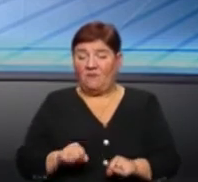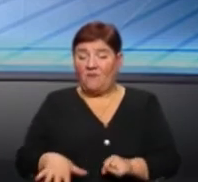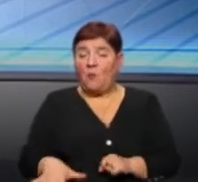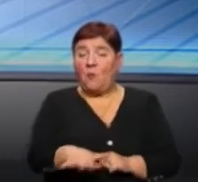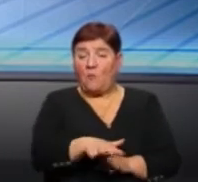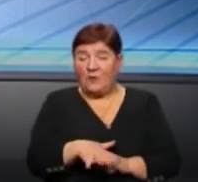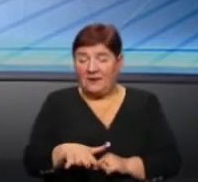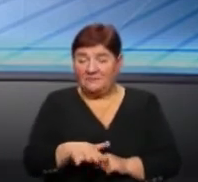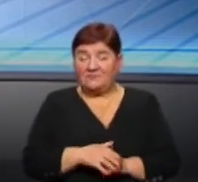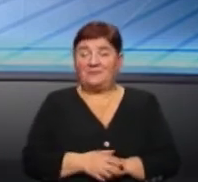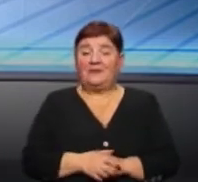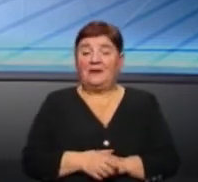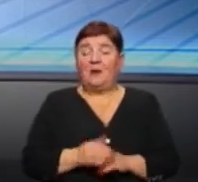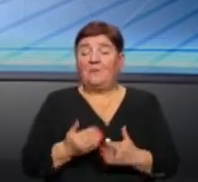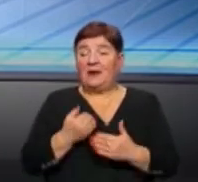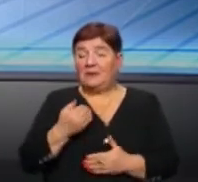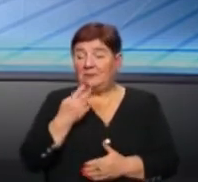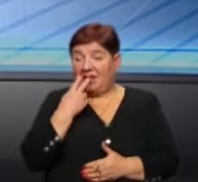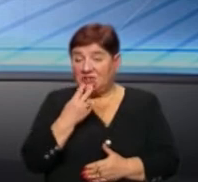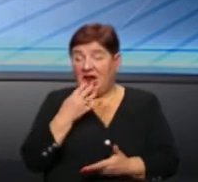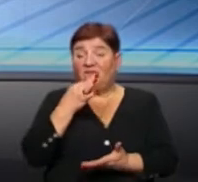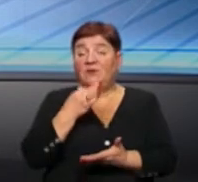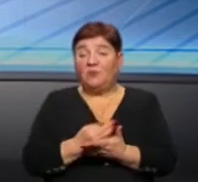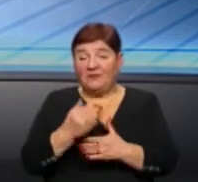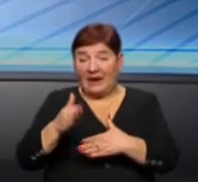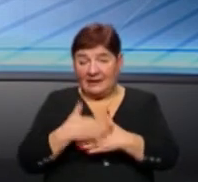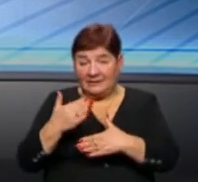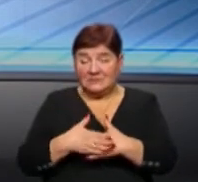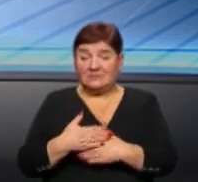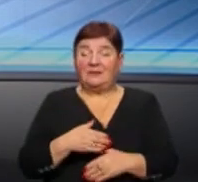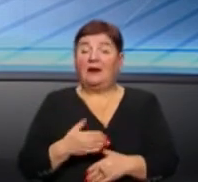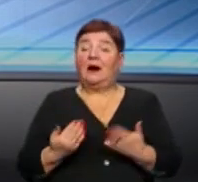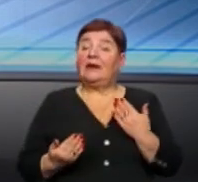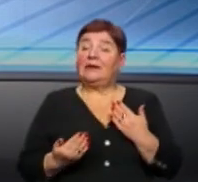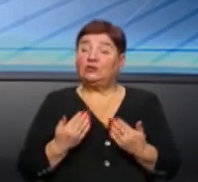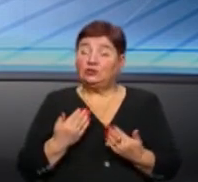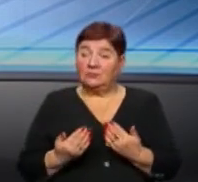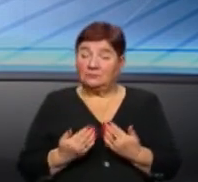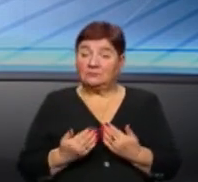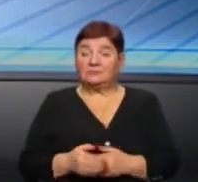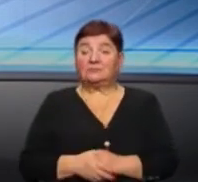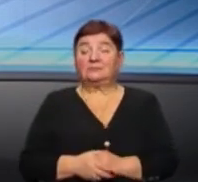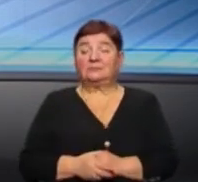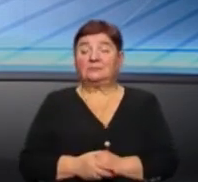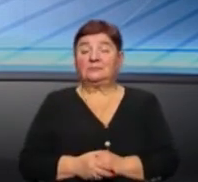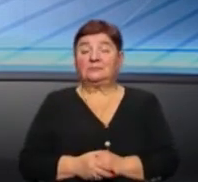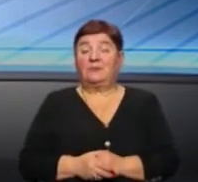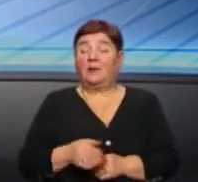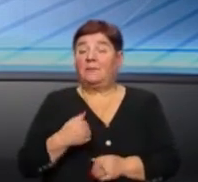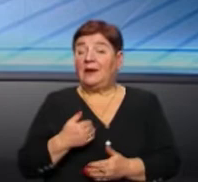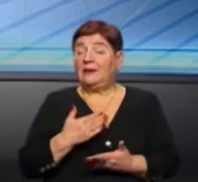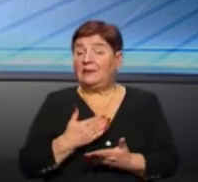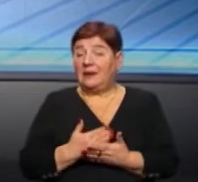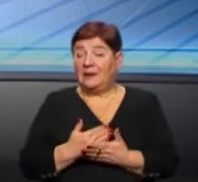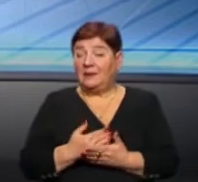полі, то передбачена відповідальність для розповсюджувача. А якщо ми